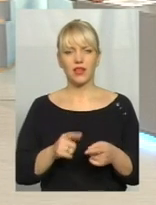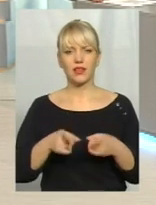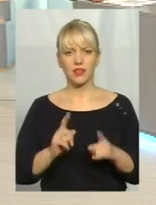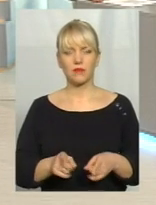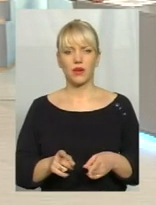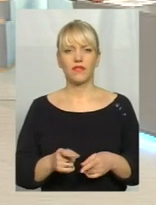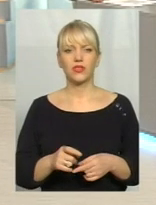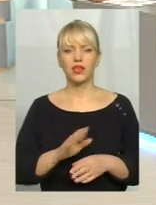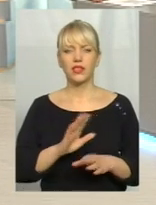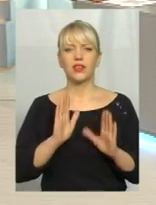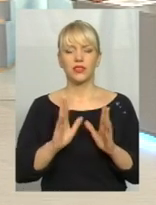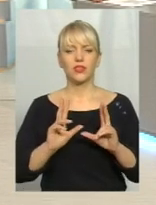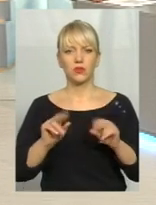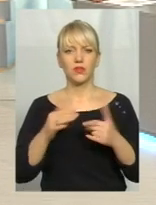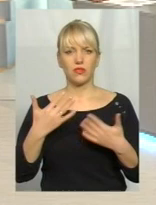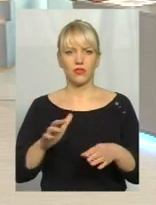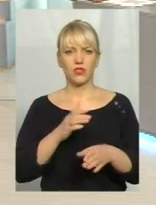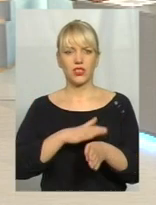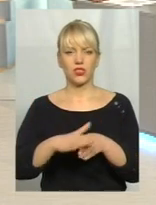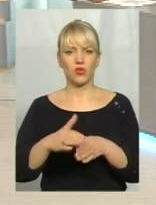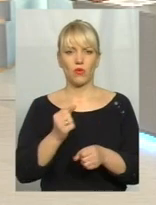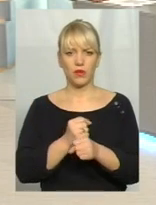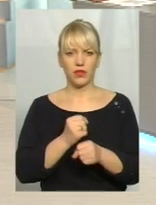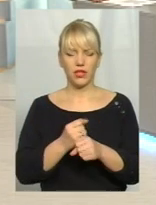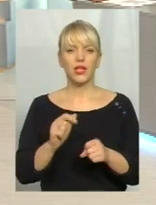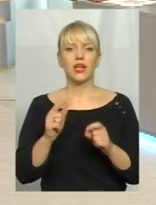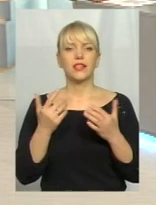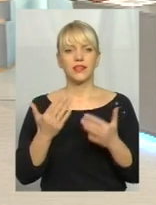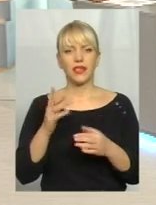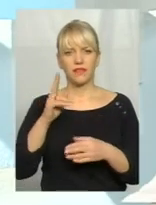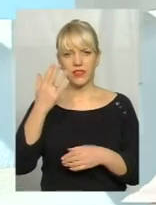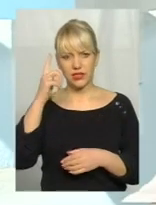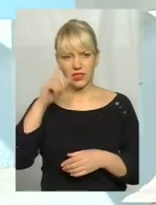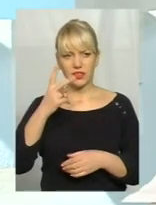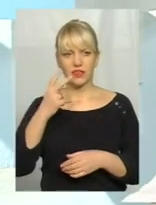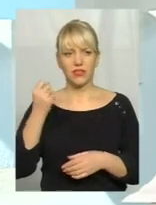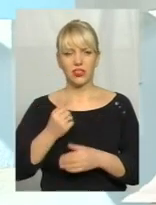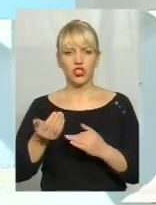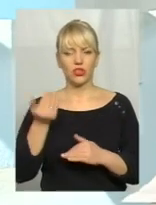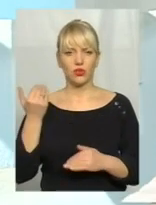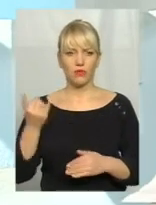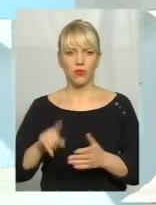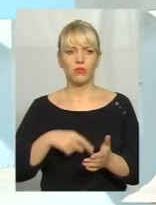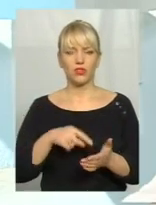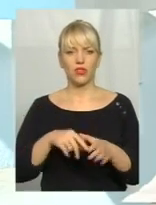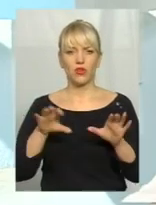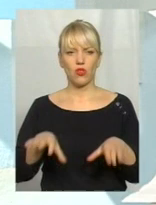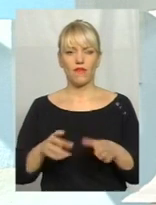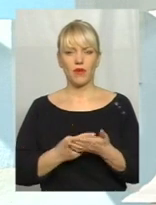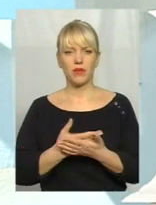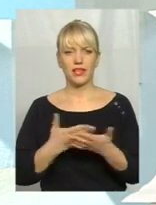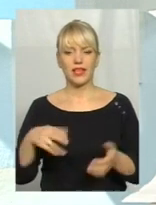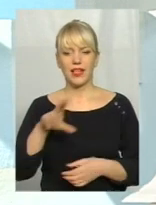не тільки обіцяли, а вже й зробили. Тому що, як ви знаєте, два тижні тому міський голова презентував